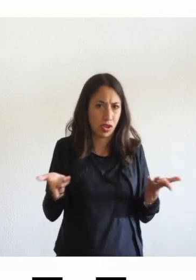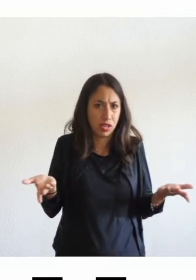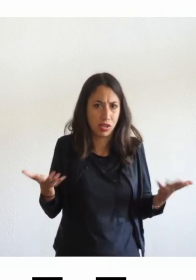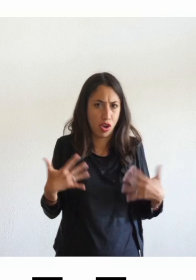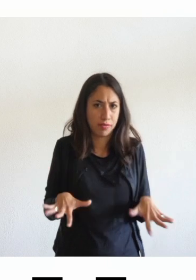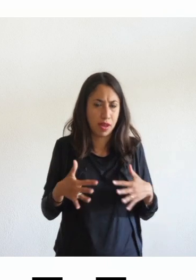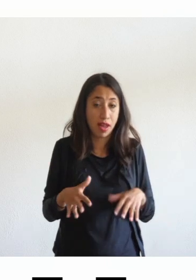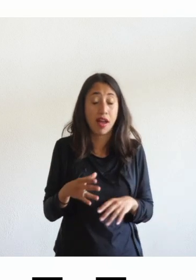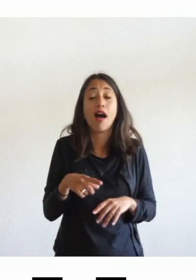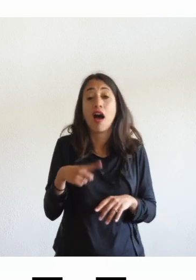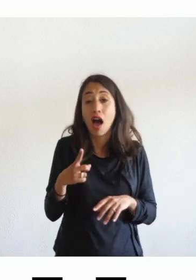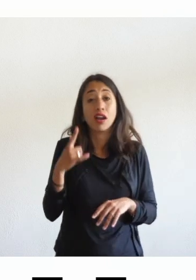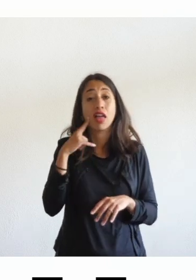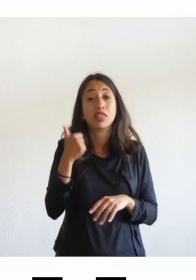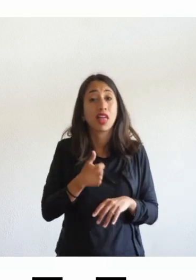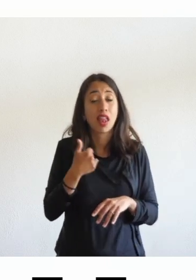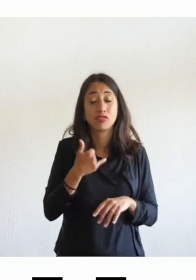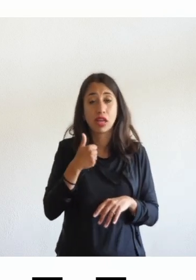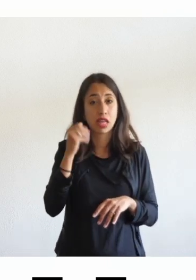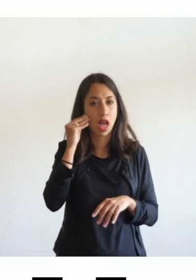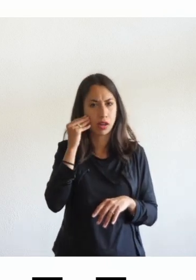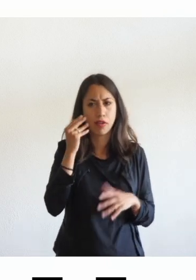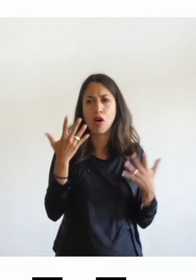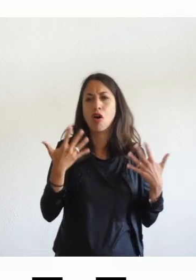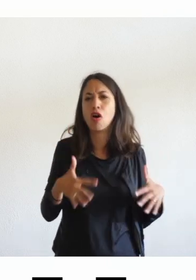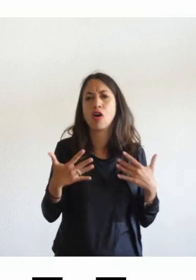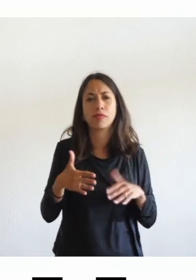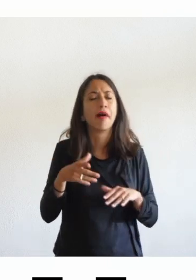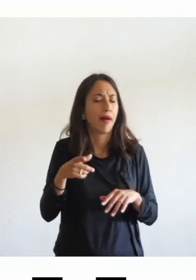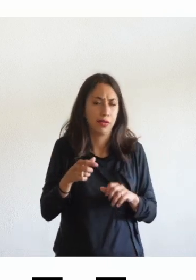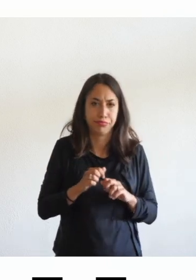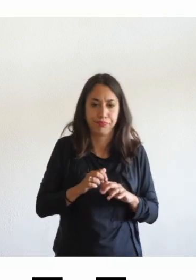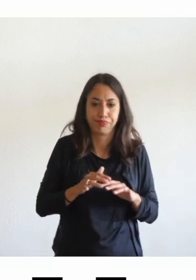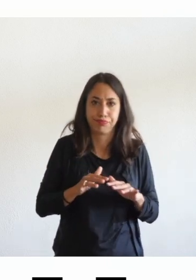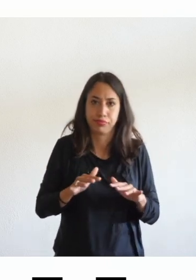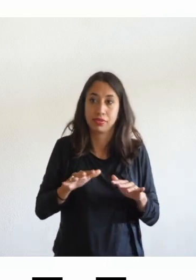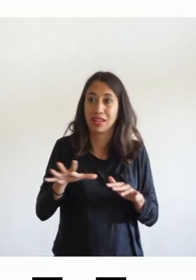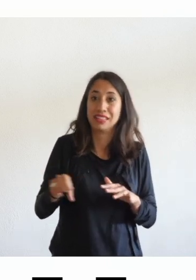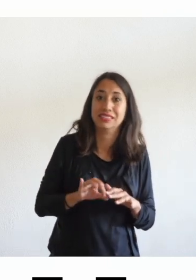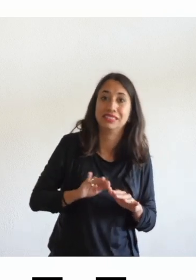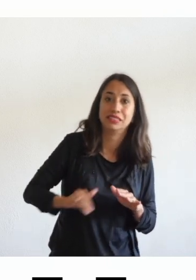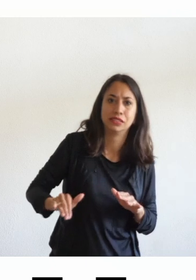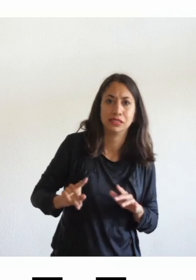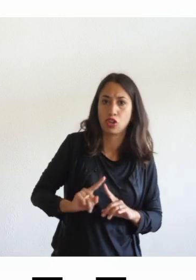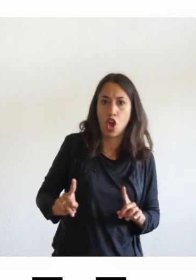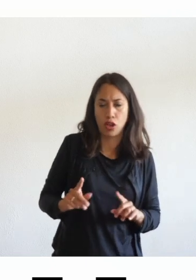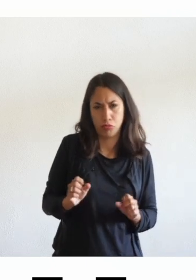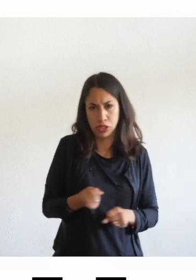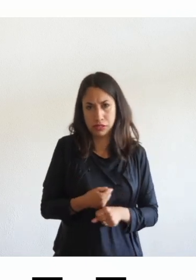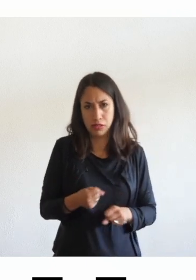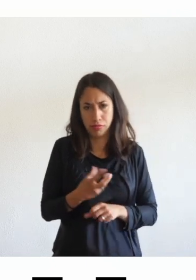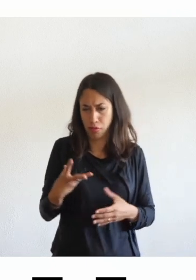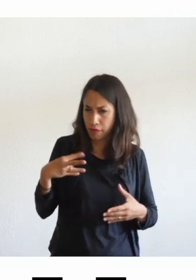l'intelligenza artificiale sicuramente sarà un supporto fondamentale nell'editoria anche ma